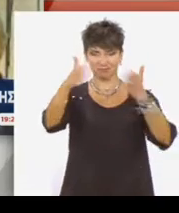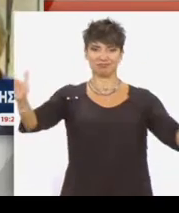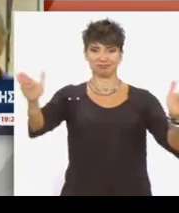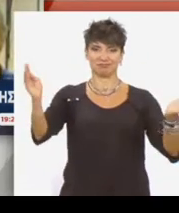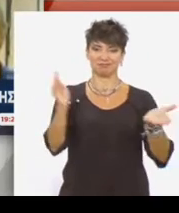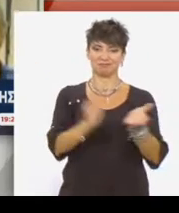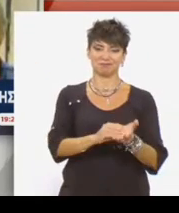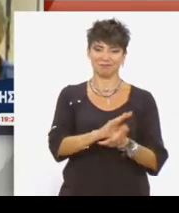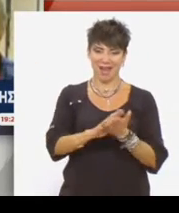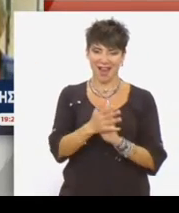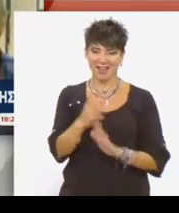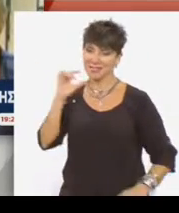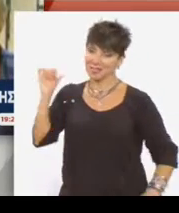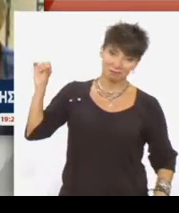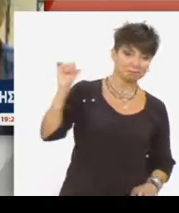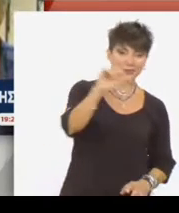της.